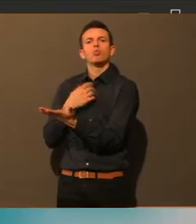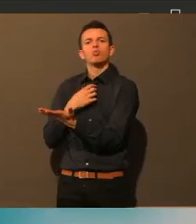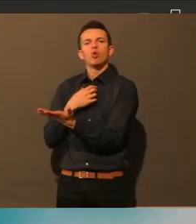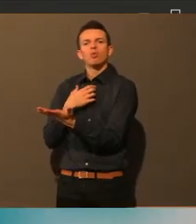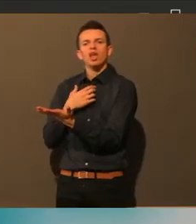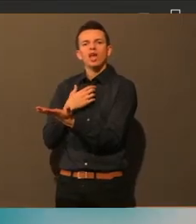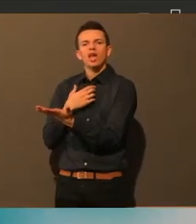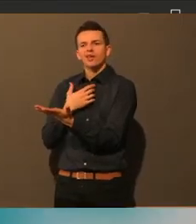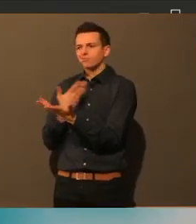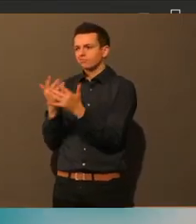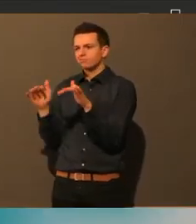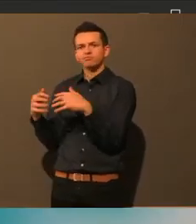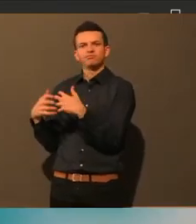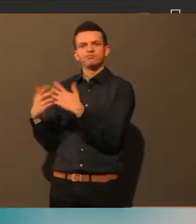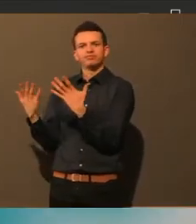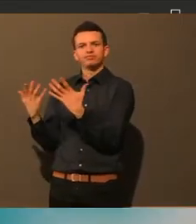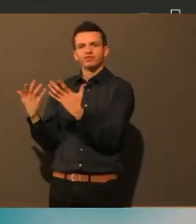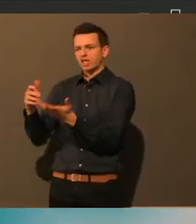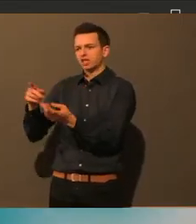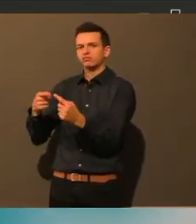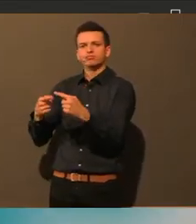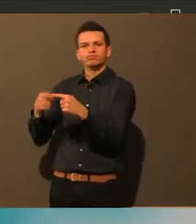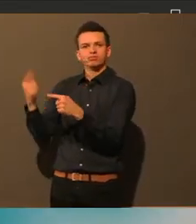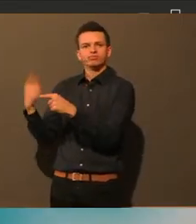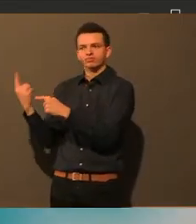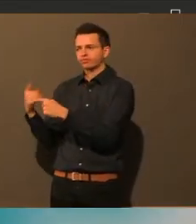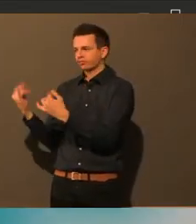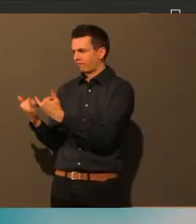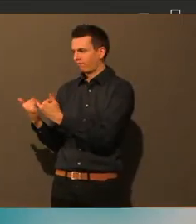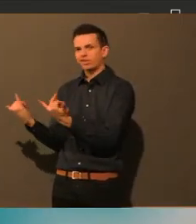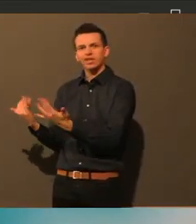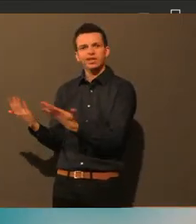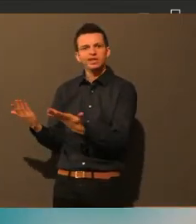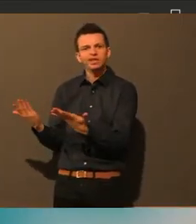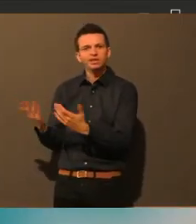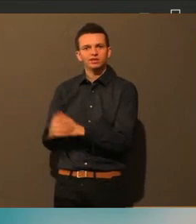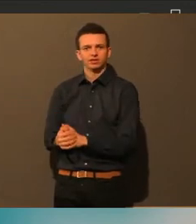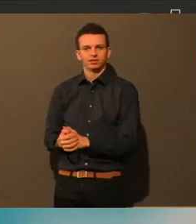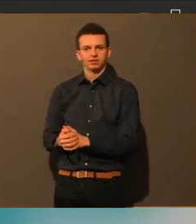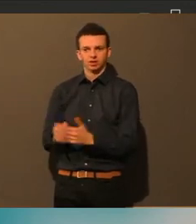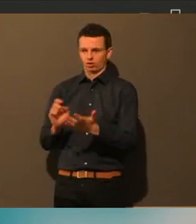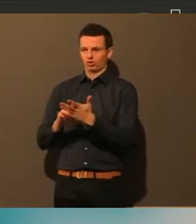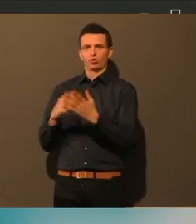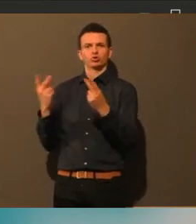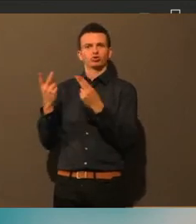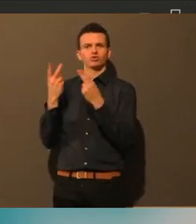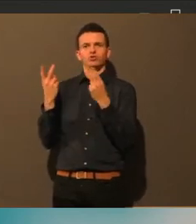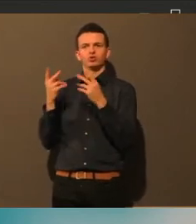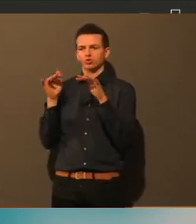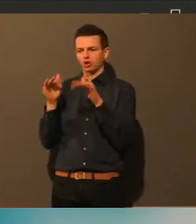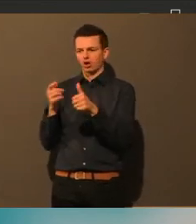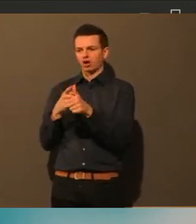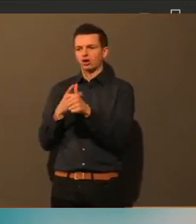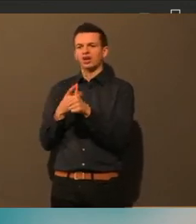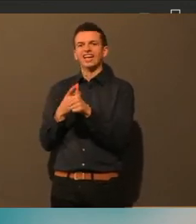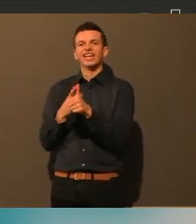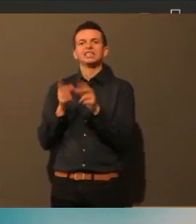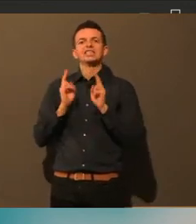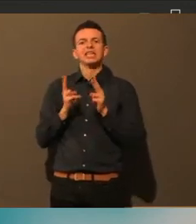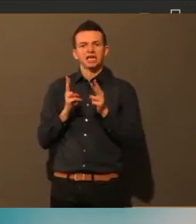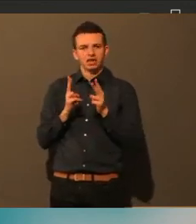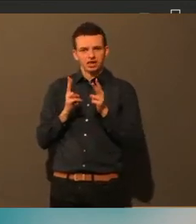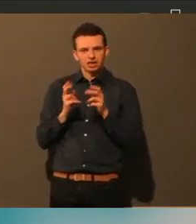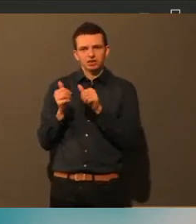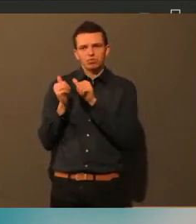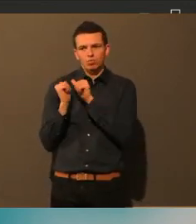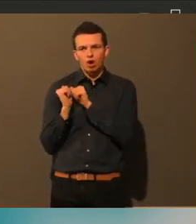Qualitätsmanagement. Ich denke mal in den Schulen ja auch Pflicht. Und da gibt es normalerweise auch die Sicherheitsbeauftragte. Und die